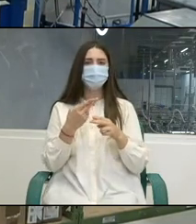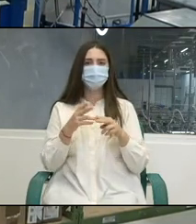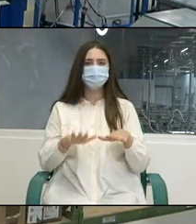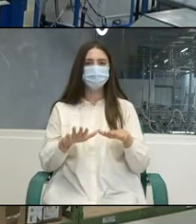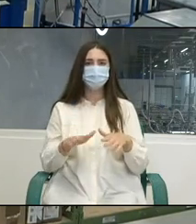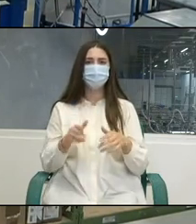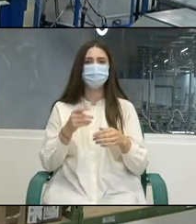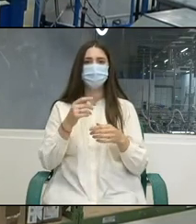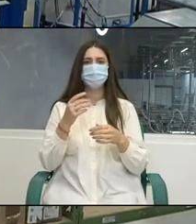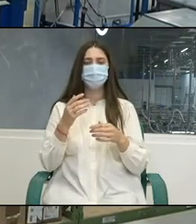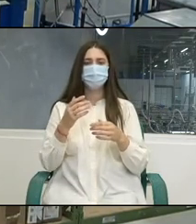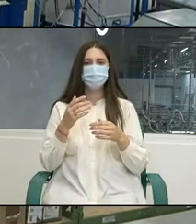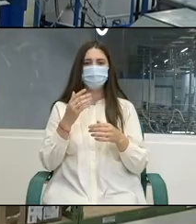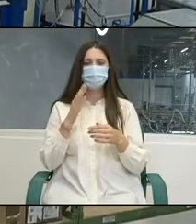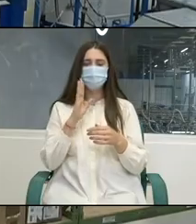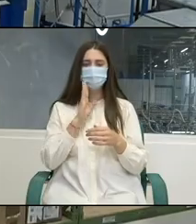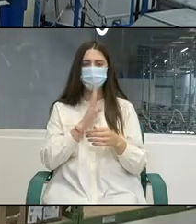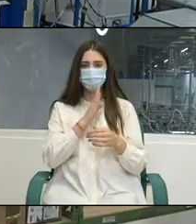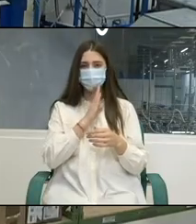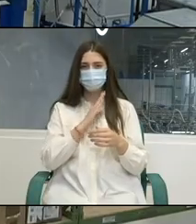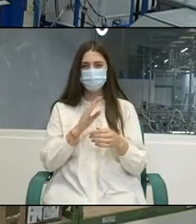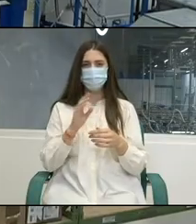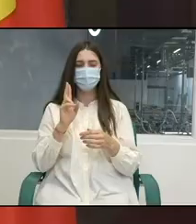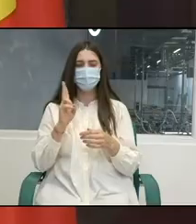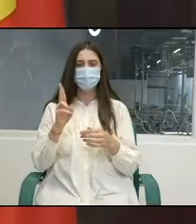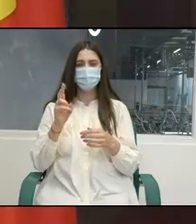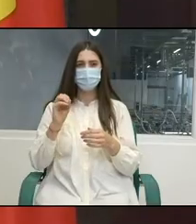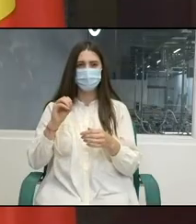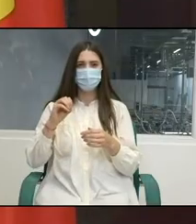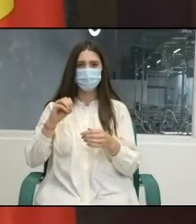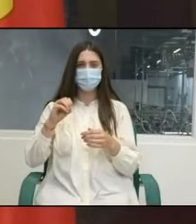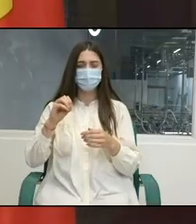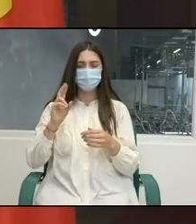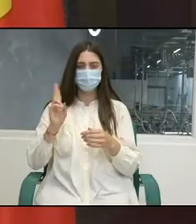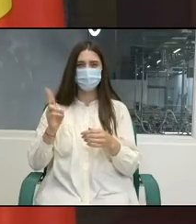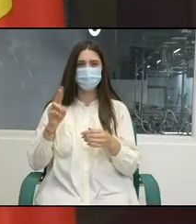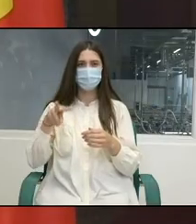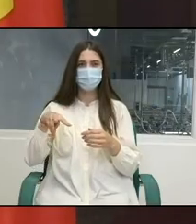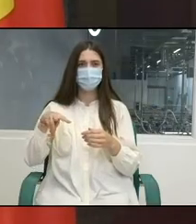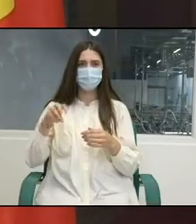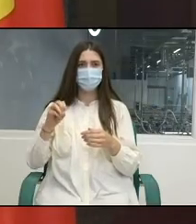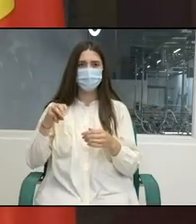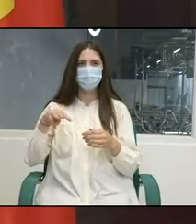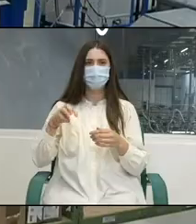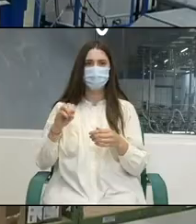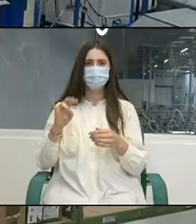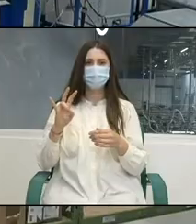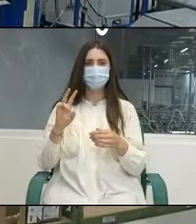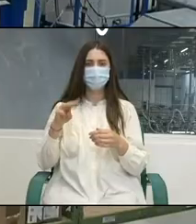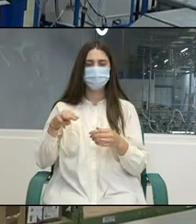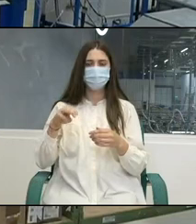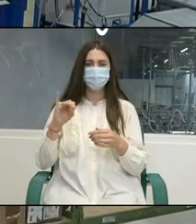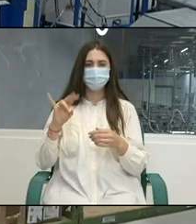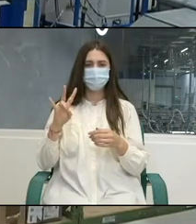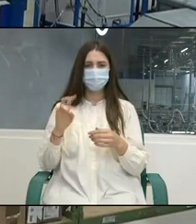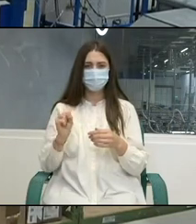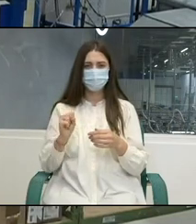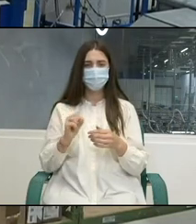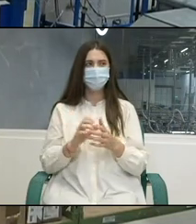locații, este vorba despre doamna Clementina Sărătean, pe care o invit la microfon pentru câteva minute. Mulțumesc!